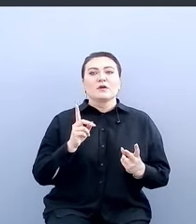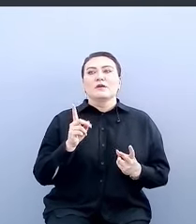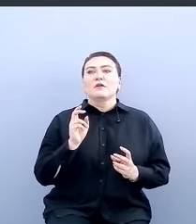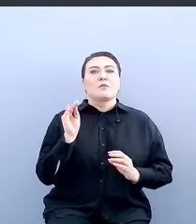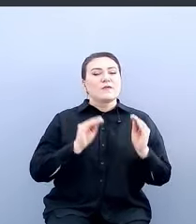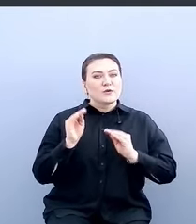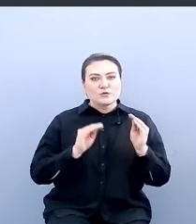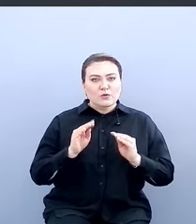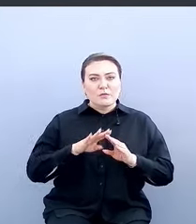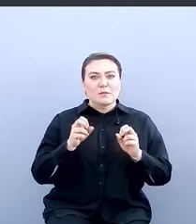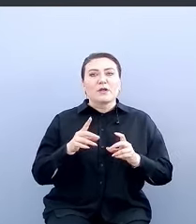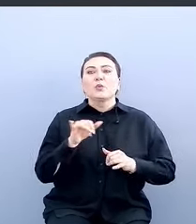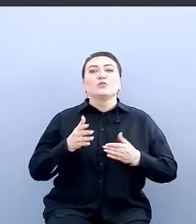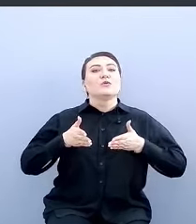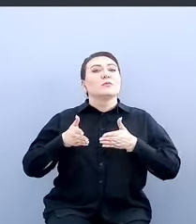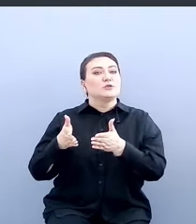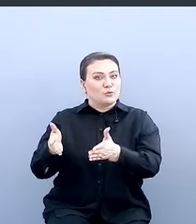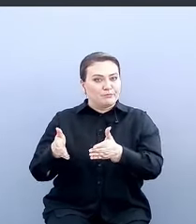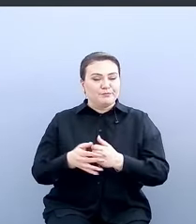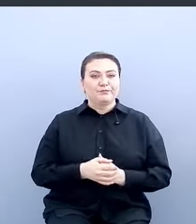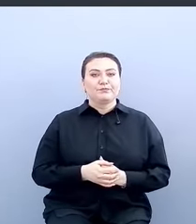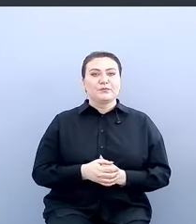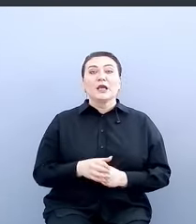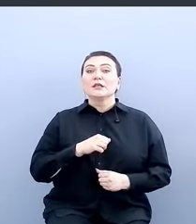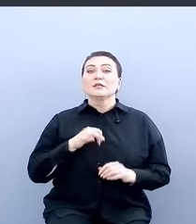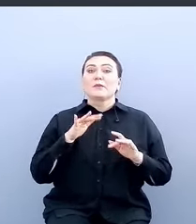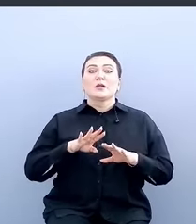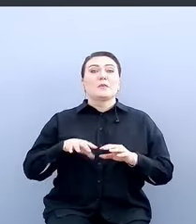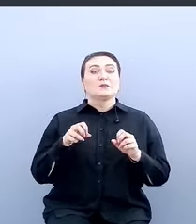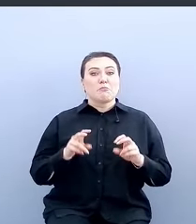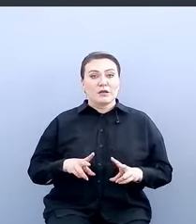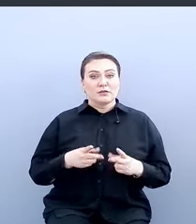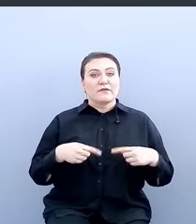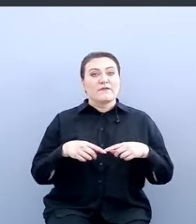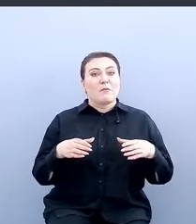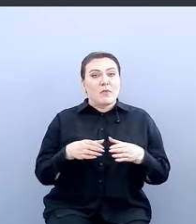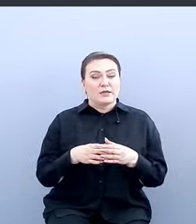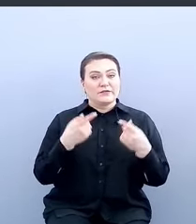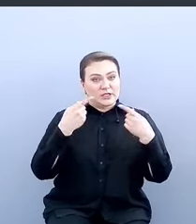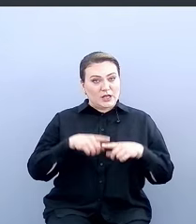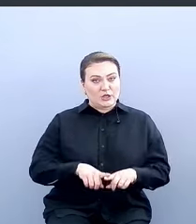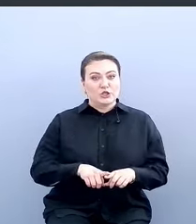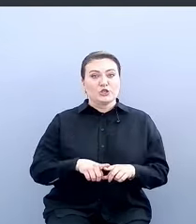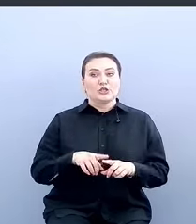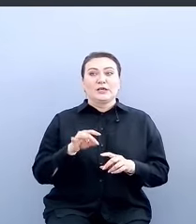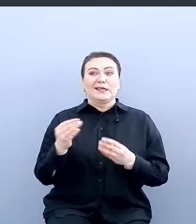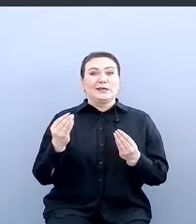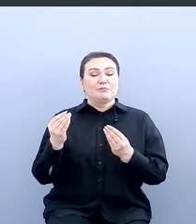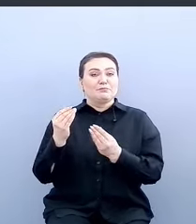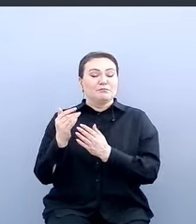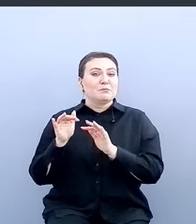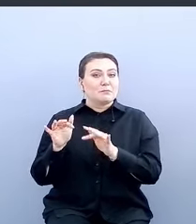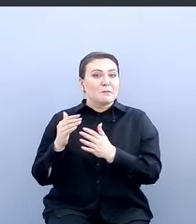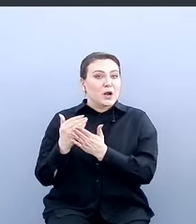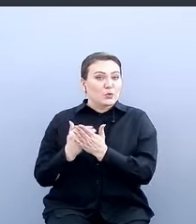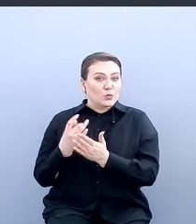мы идём. И на самом деле безопасность в компании технологической, в компании продуктовой начинается